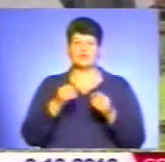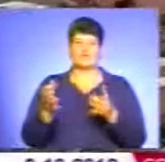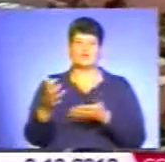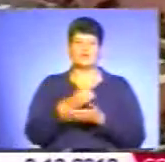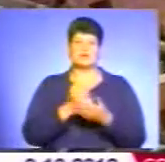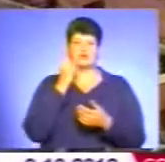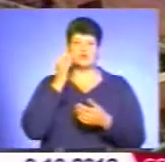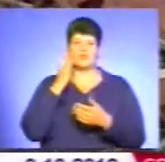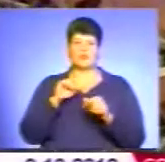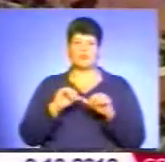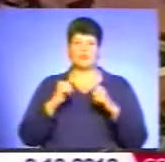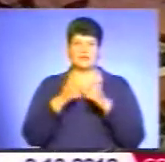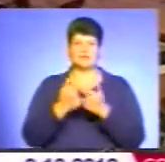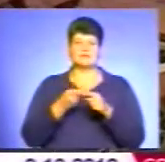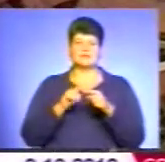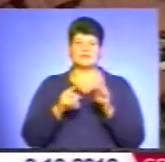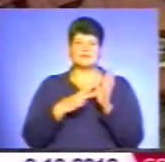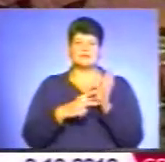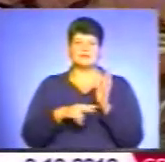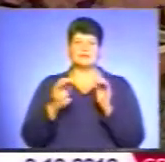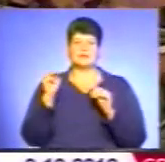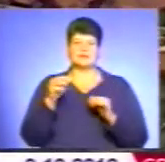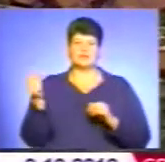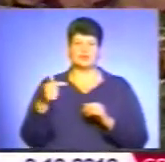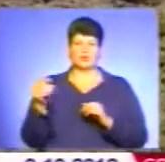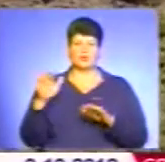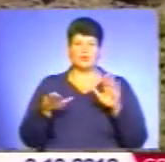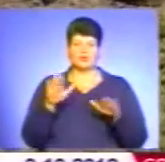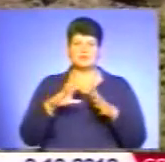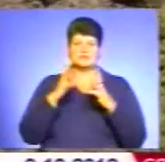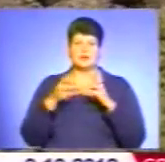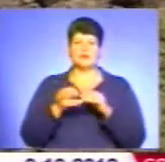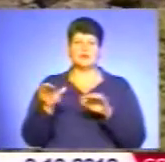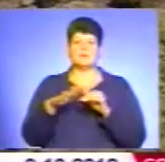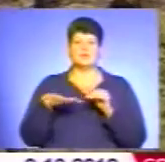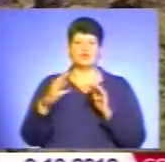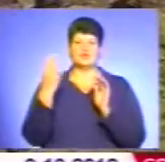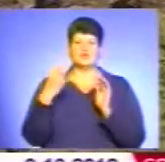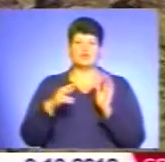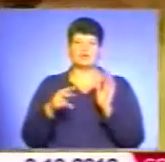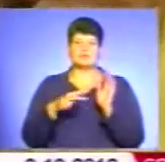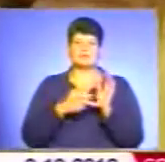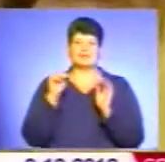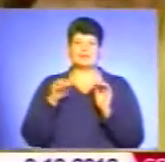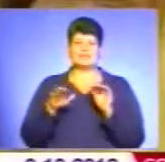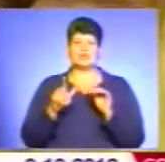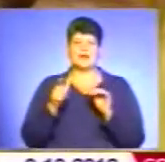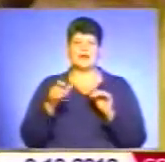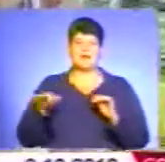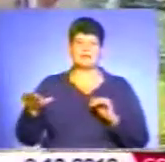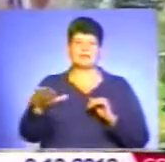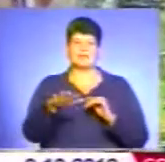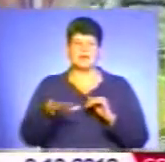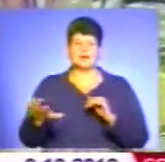буряків. Це 780 тисяч тонн. Загальна площа посівів – 47 тисяч гектарів. Із восьми цукрових